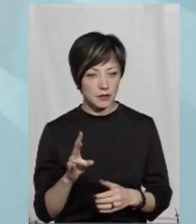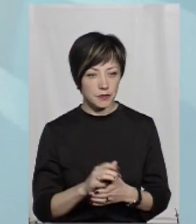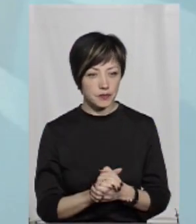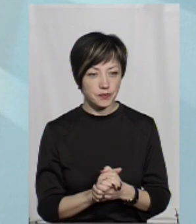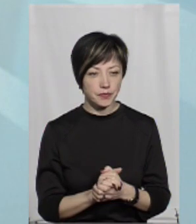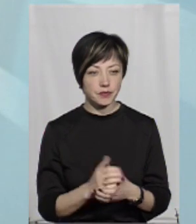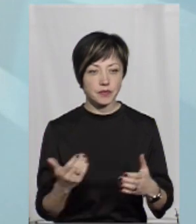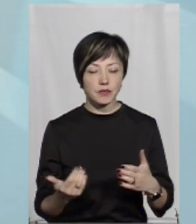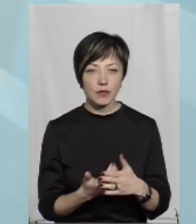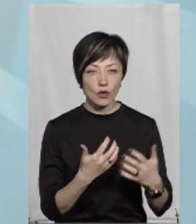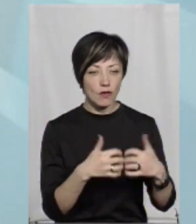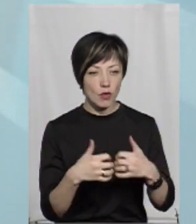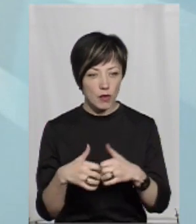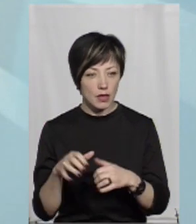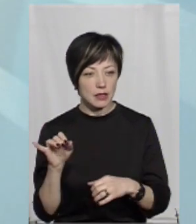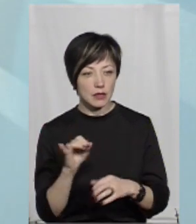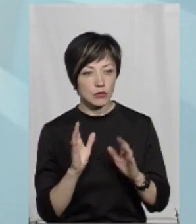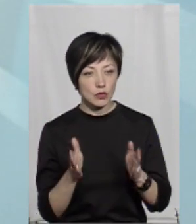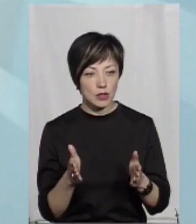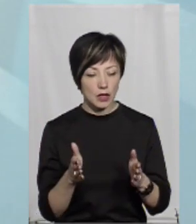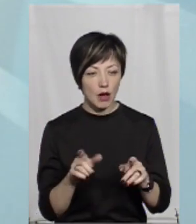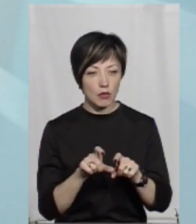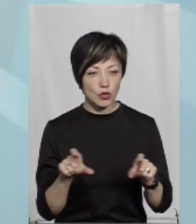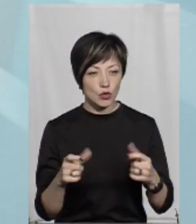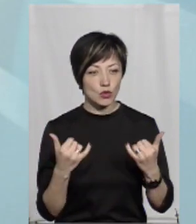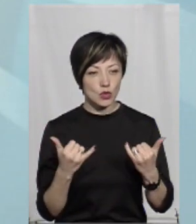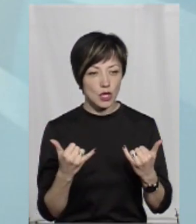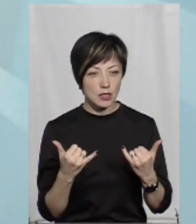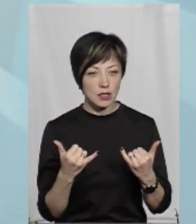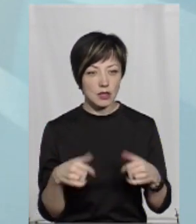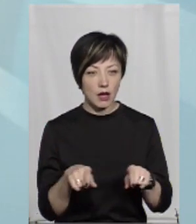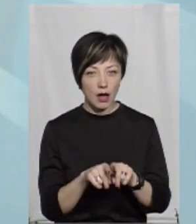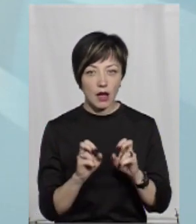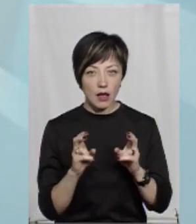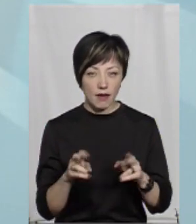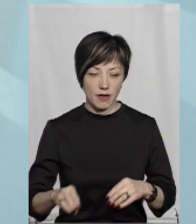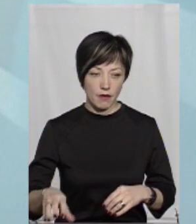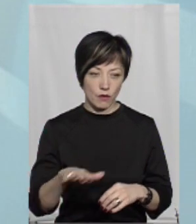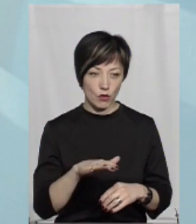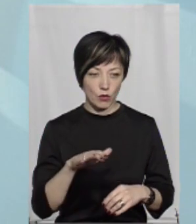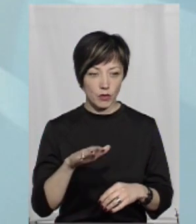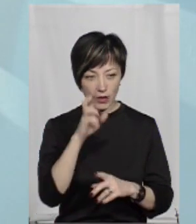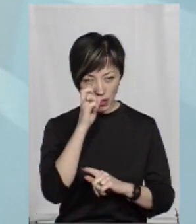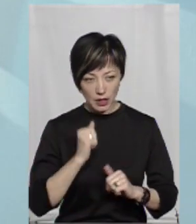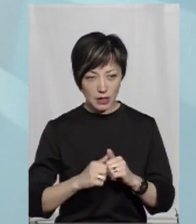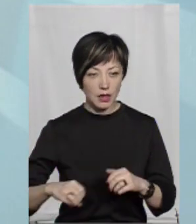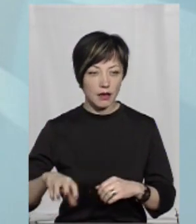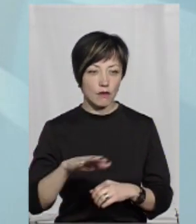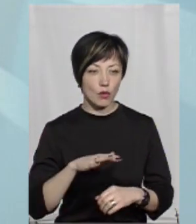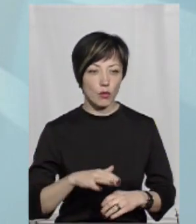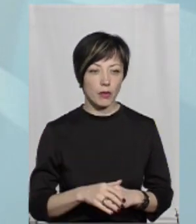Нове обладнання і буде амбулаторія, сучасна амбулаторія, така, як і в Європі, в країнах Європейського